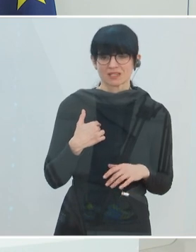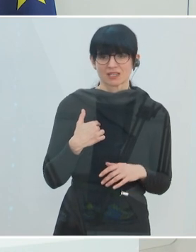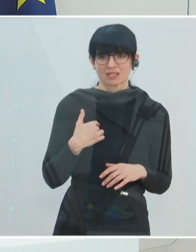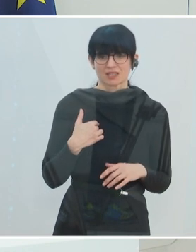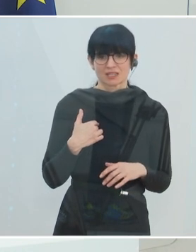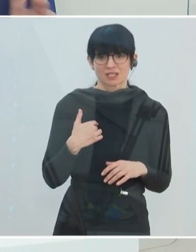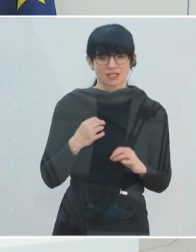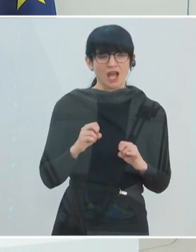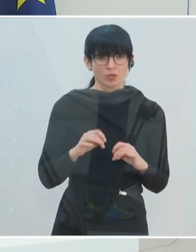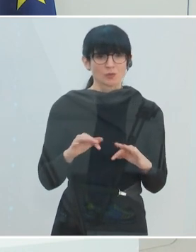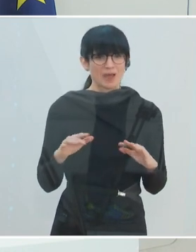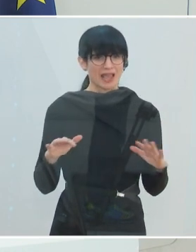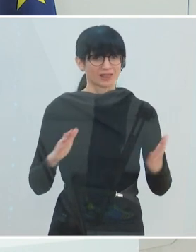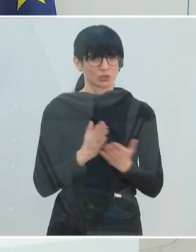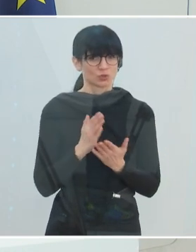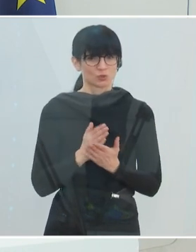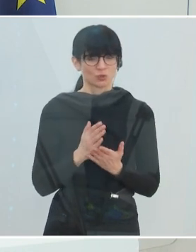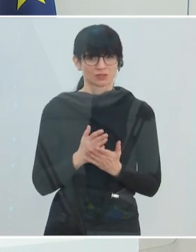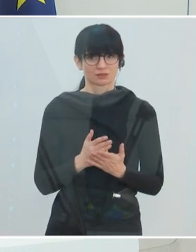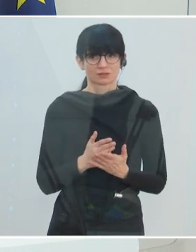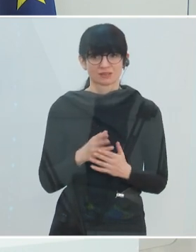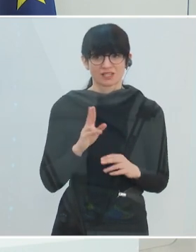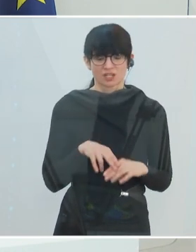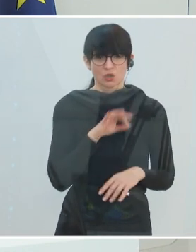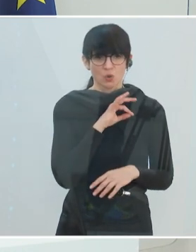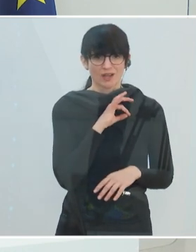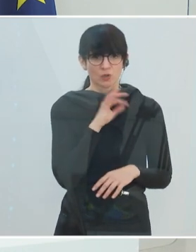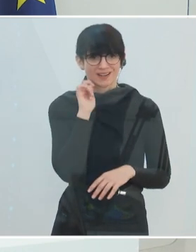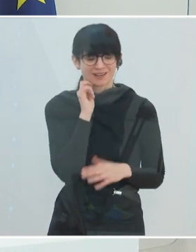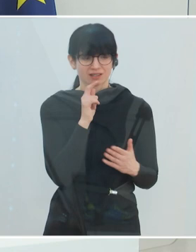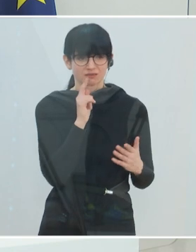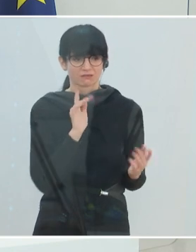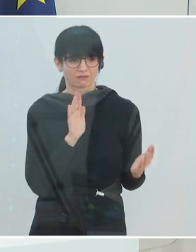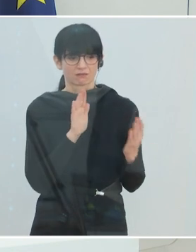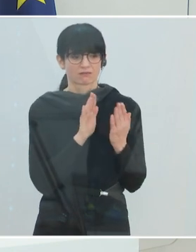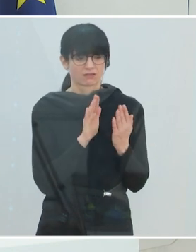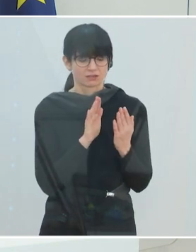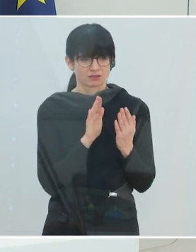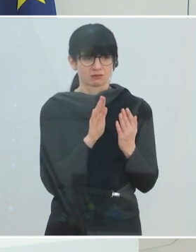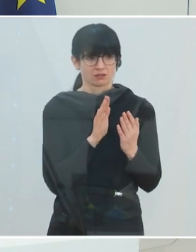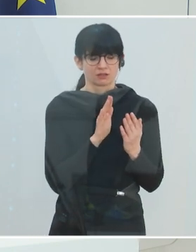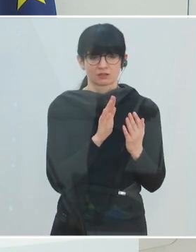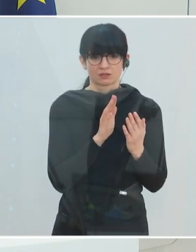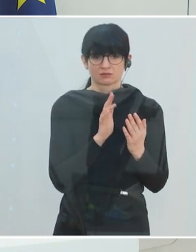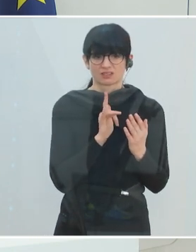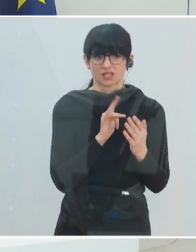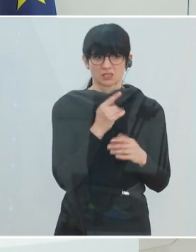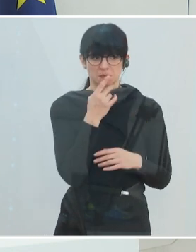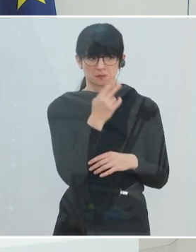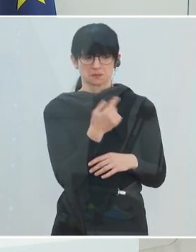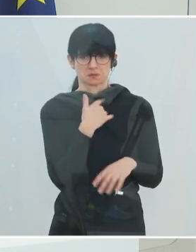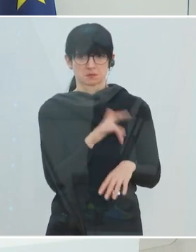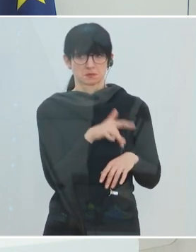sich sehr rasch aus. Wir wissen das alle. Wenn wir jetzt mit einer Kollegin und einem Kollegen zusammenkommen, der uns gegenüber gereizt ist,